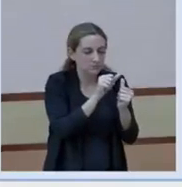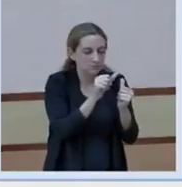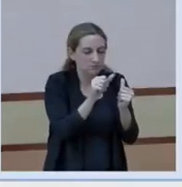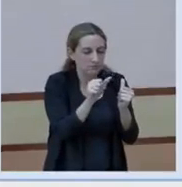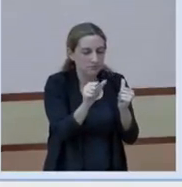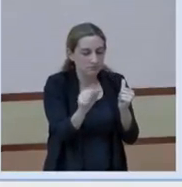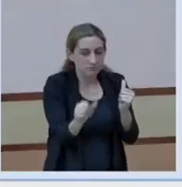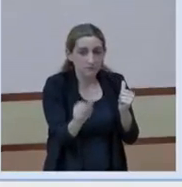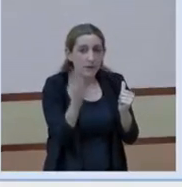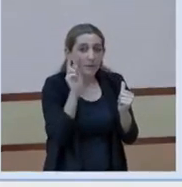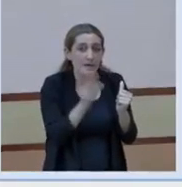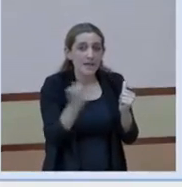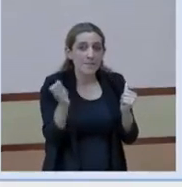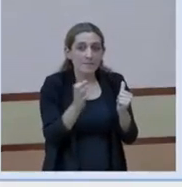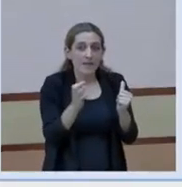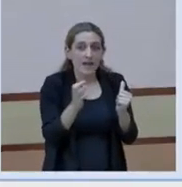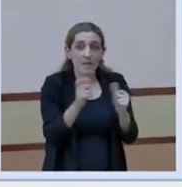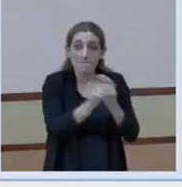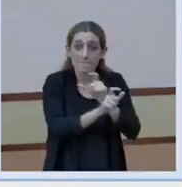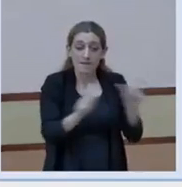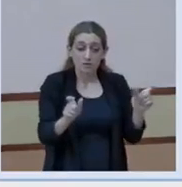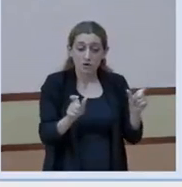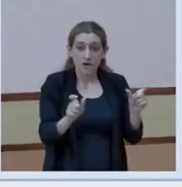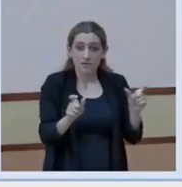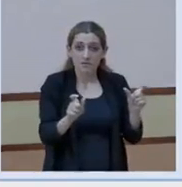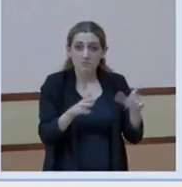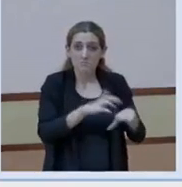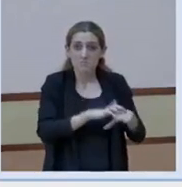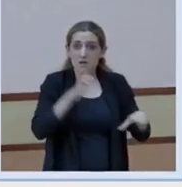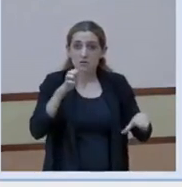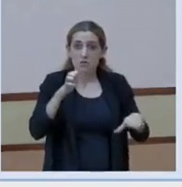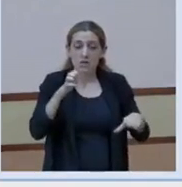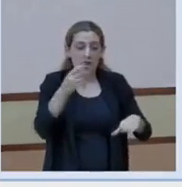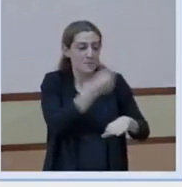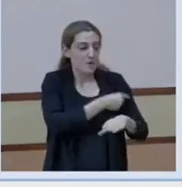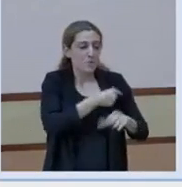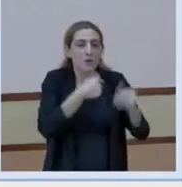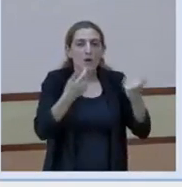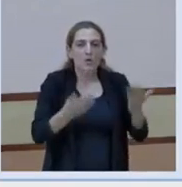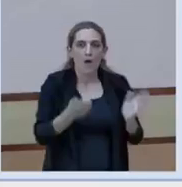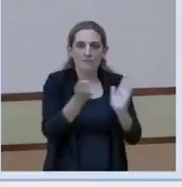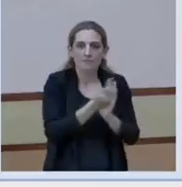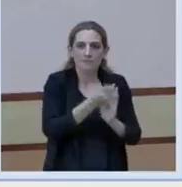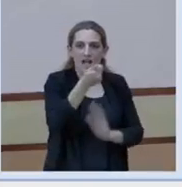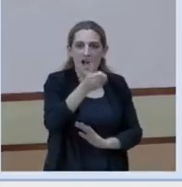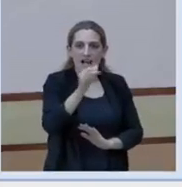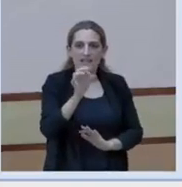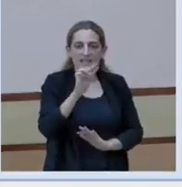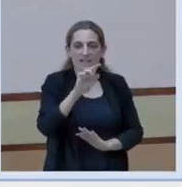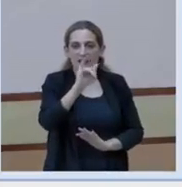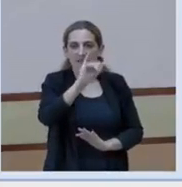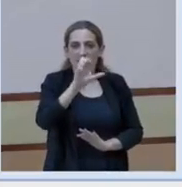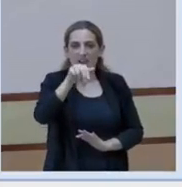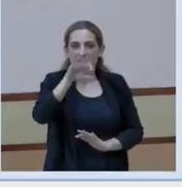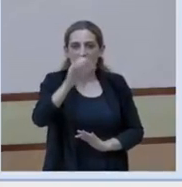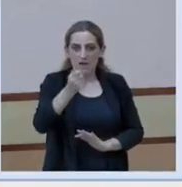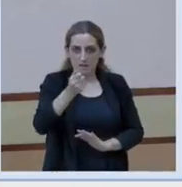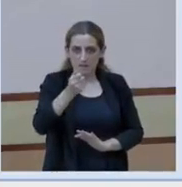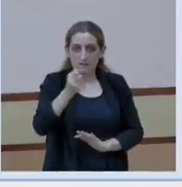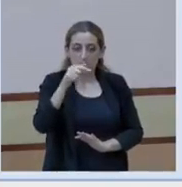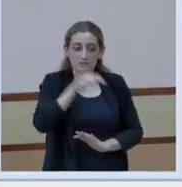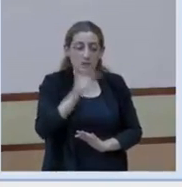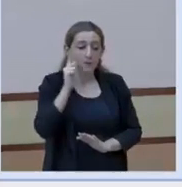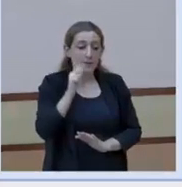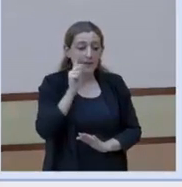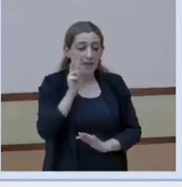aquestes persones majoritàriament s'han vacunat amb vacuna d'AstraZeneca. Llavors, aquí observem que els primers 20